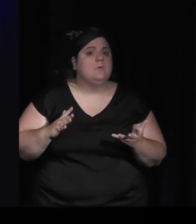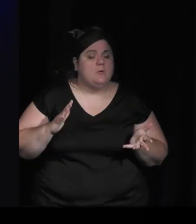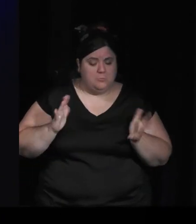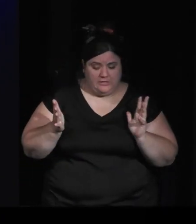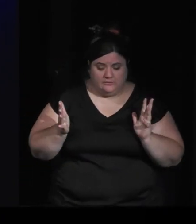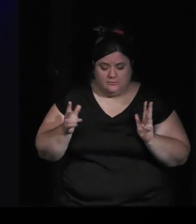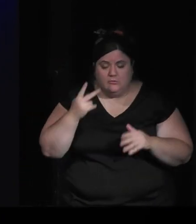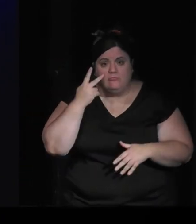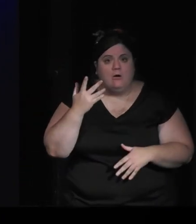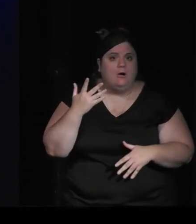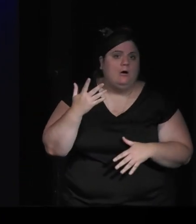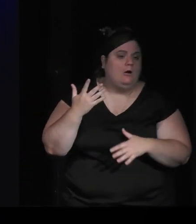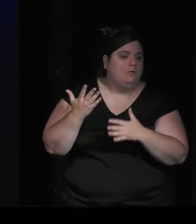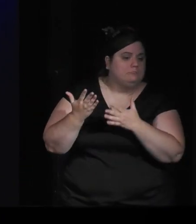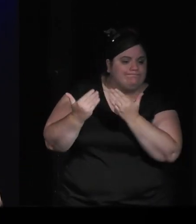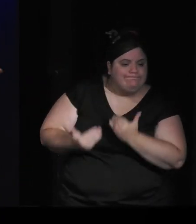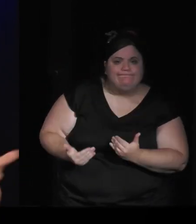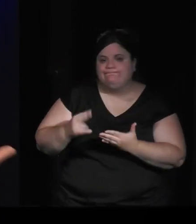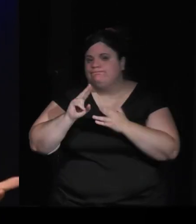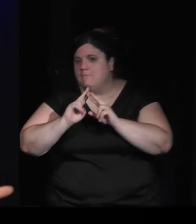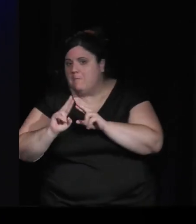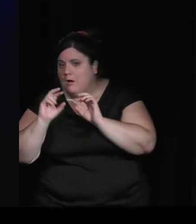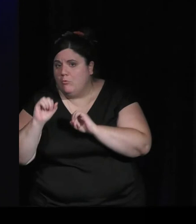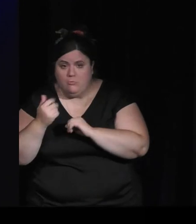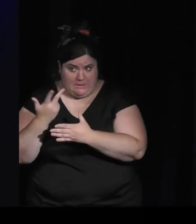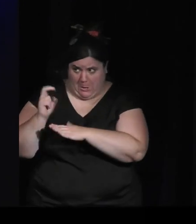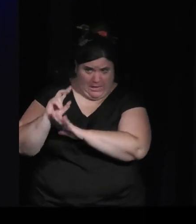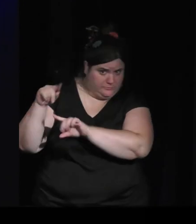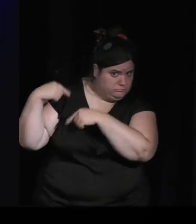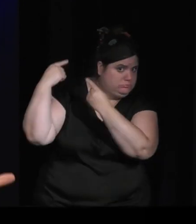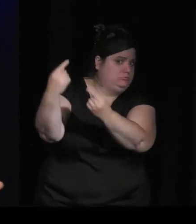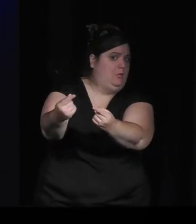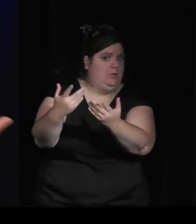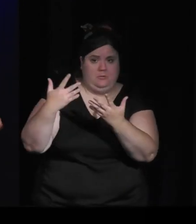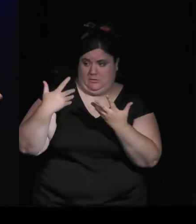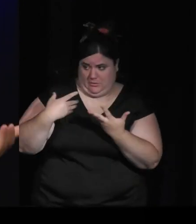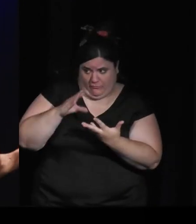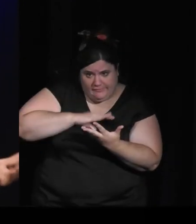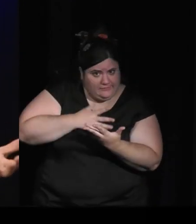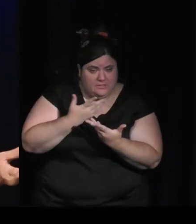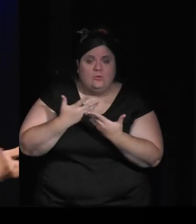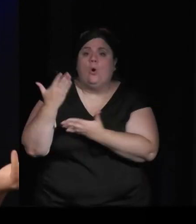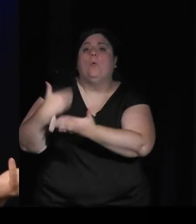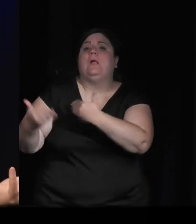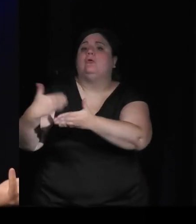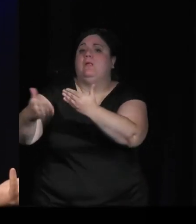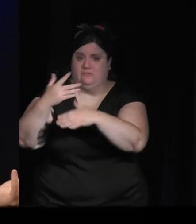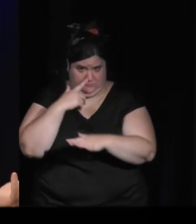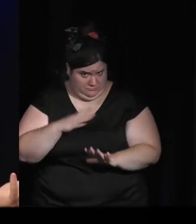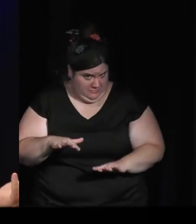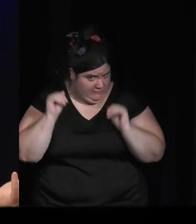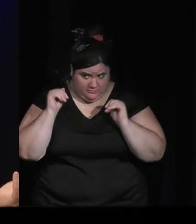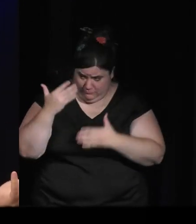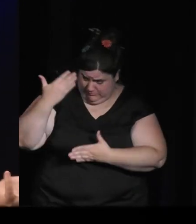réparable et qu'on va pouvoir inventer du jeu autour de ça. Ça serait un tout autre horizon